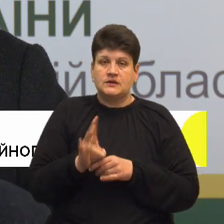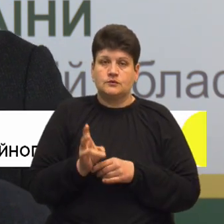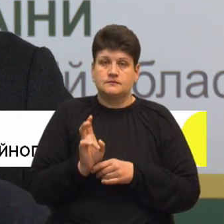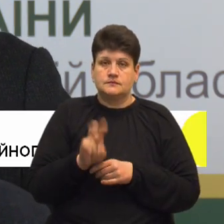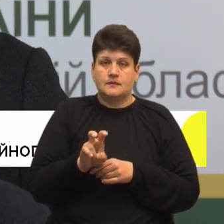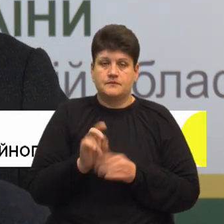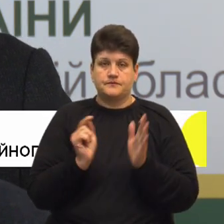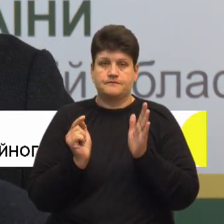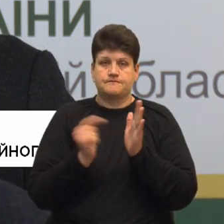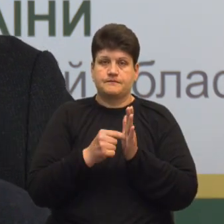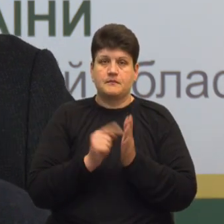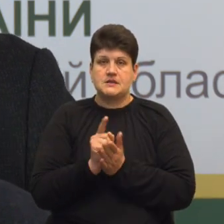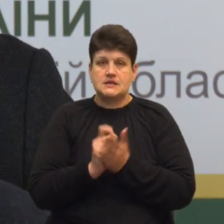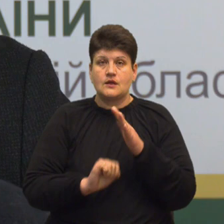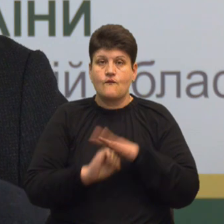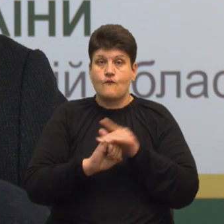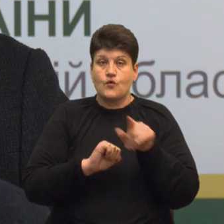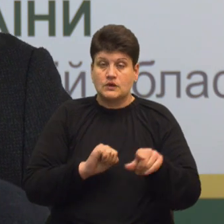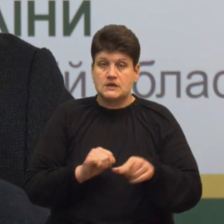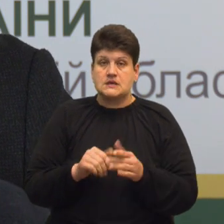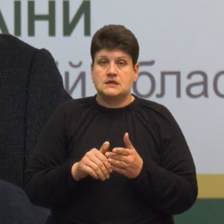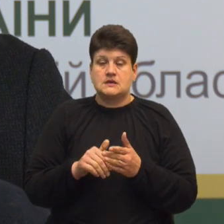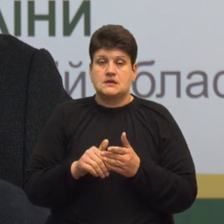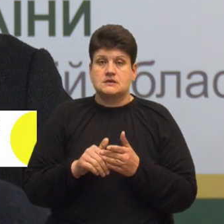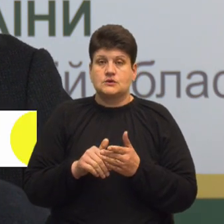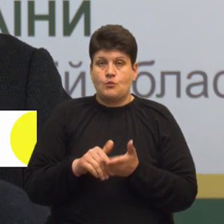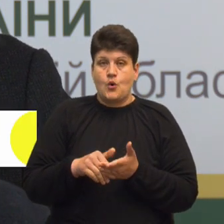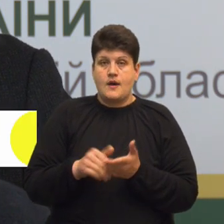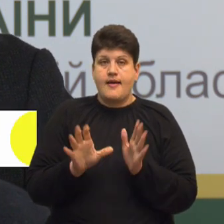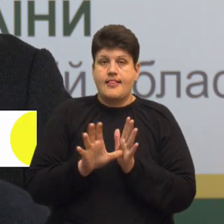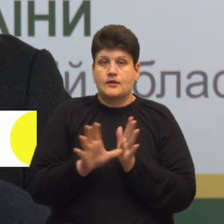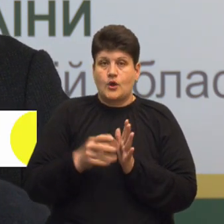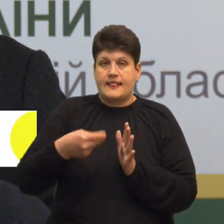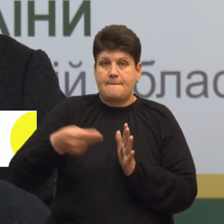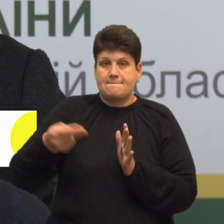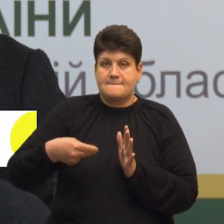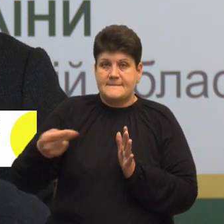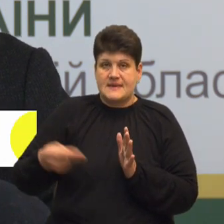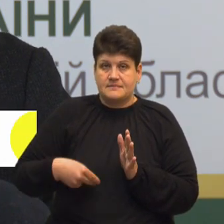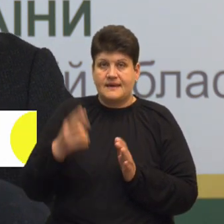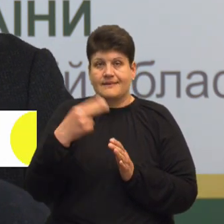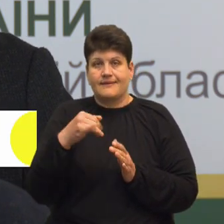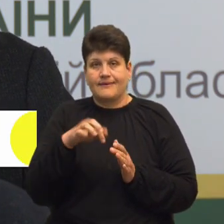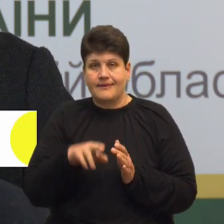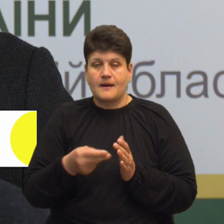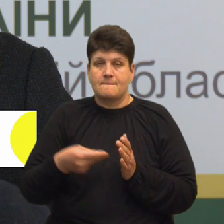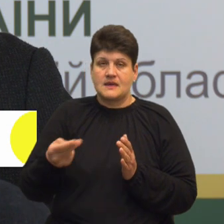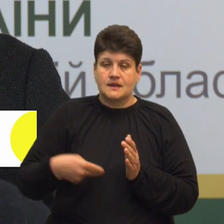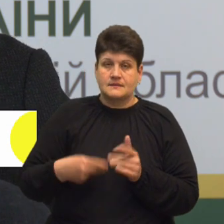-портал Пенсійного фонду за допомогою кваліфікованого електронного підпису або ДІА-підпису, а також можна за